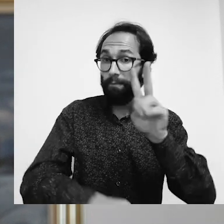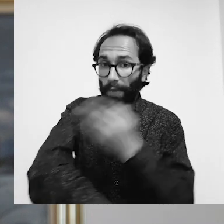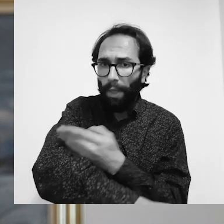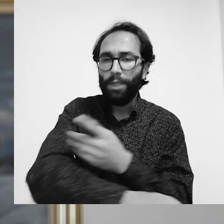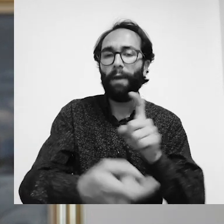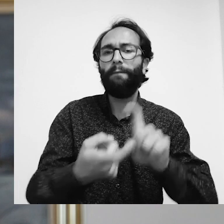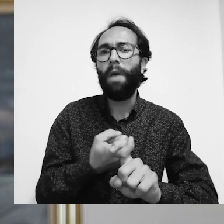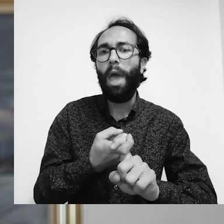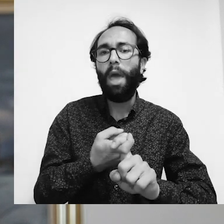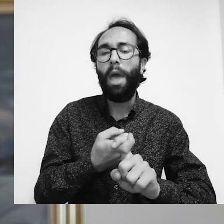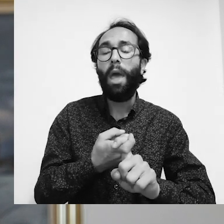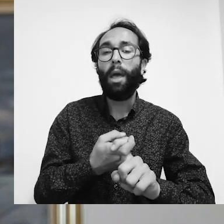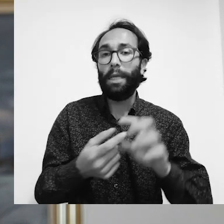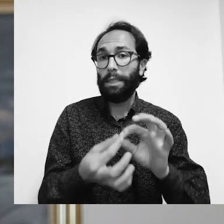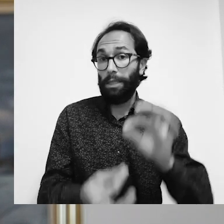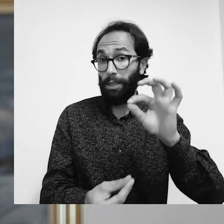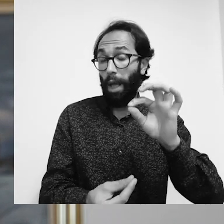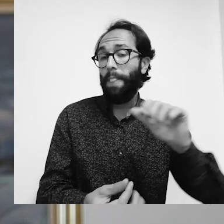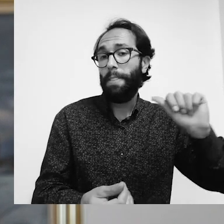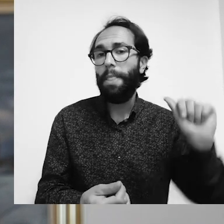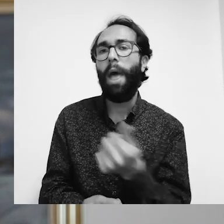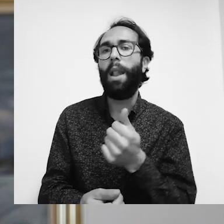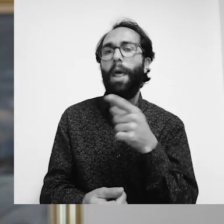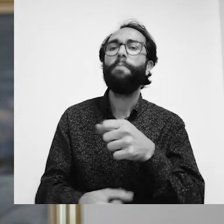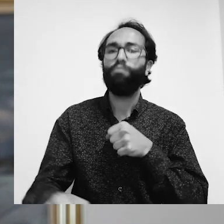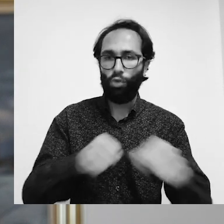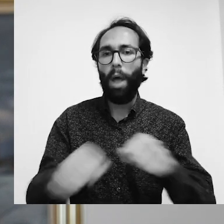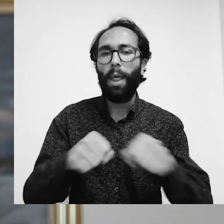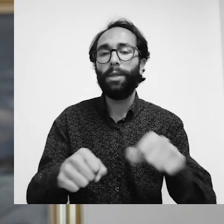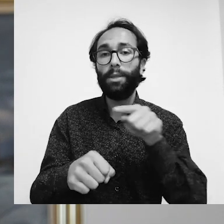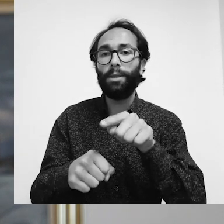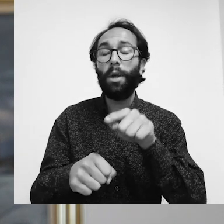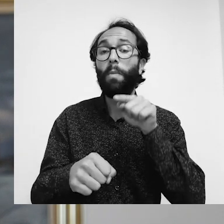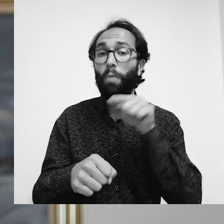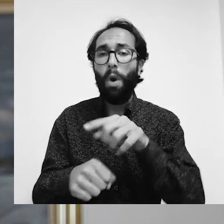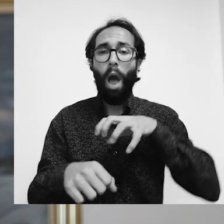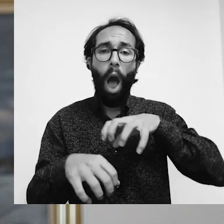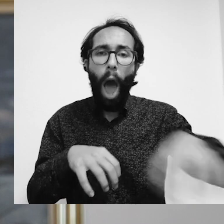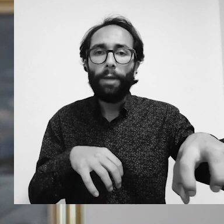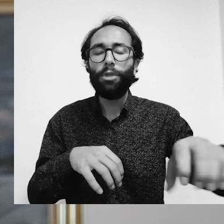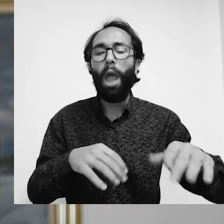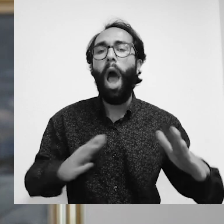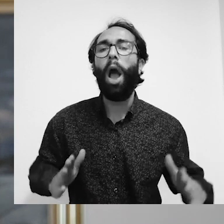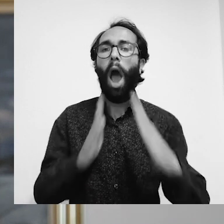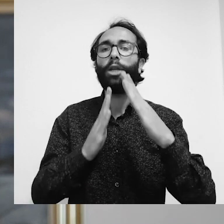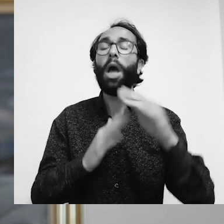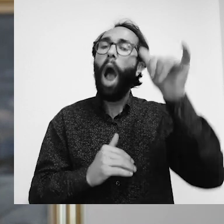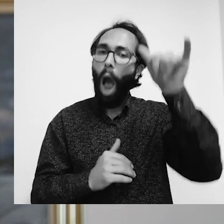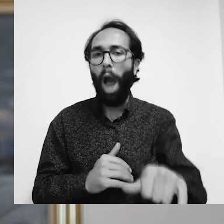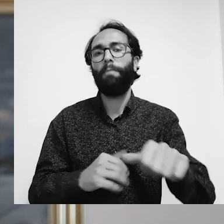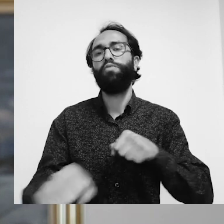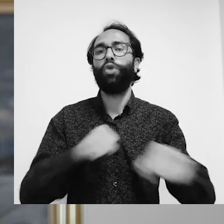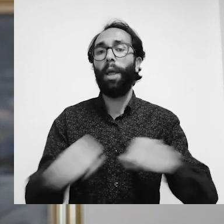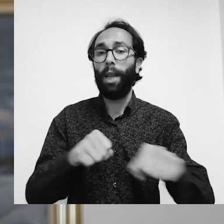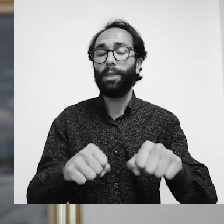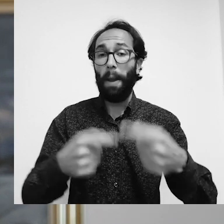yurttaşlık ve haysiyet mücadelesidir. Ayrımcılığa karşı bir hak mücadelesidir.